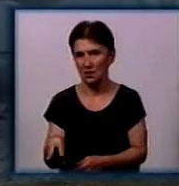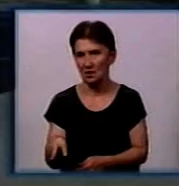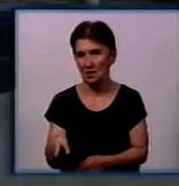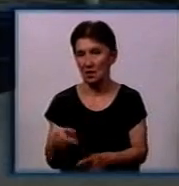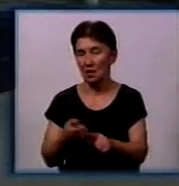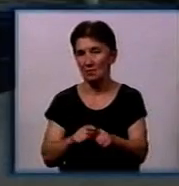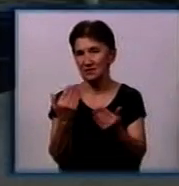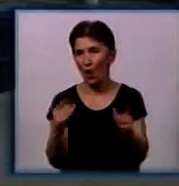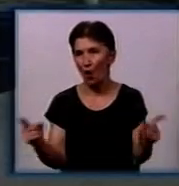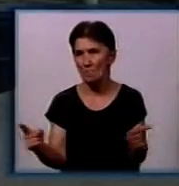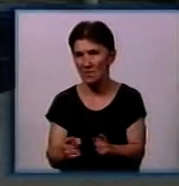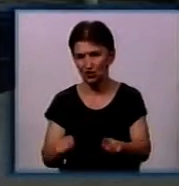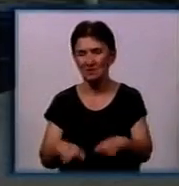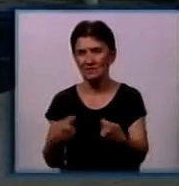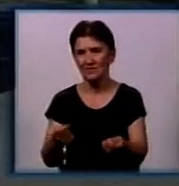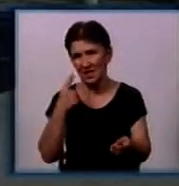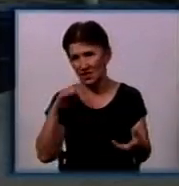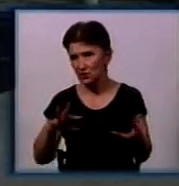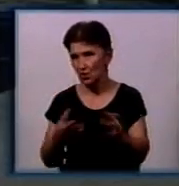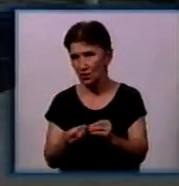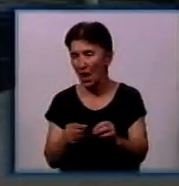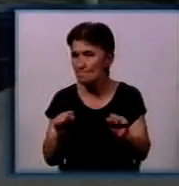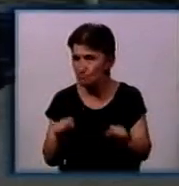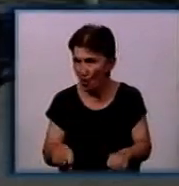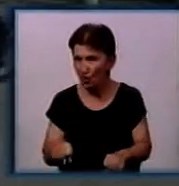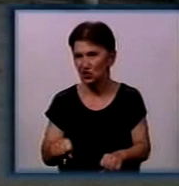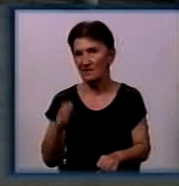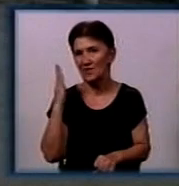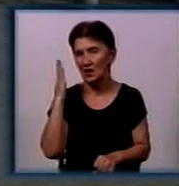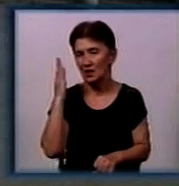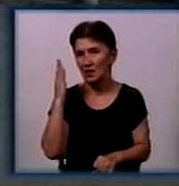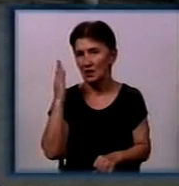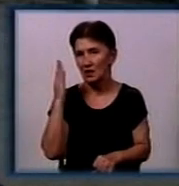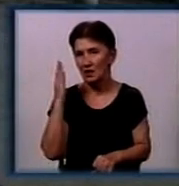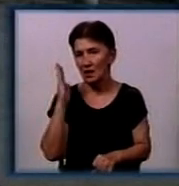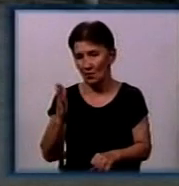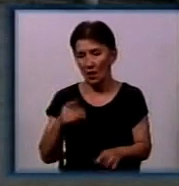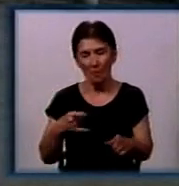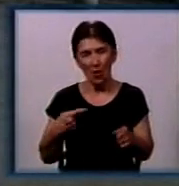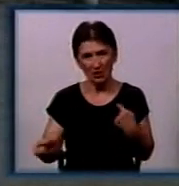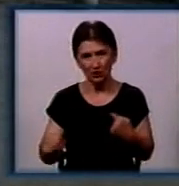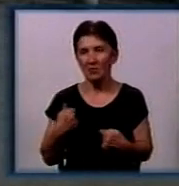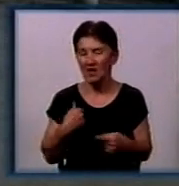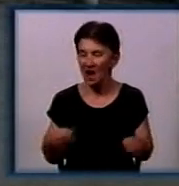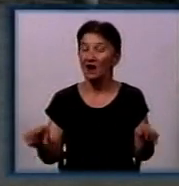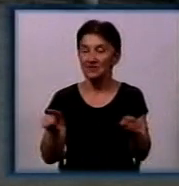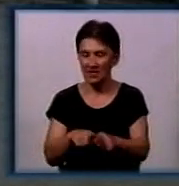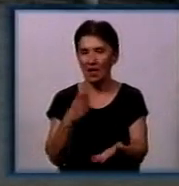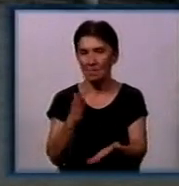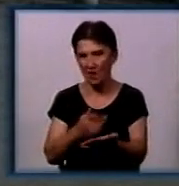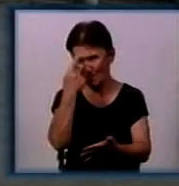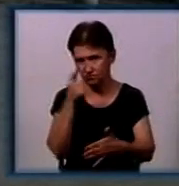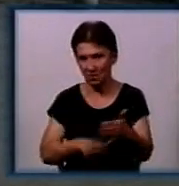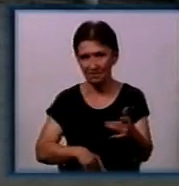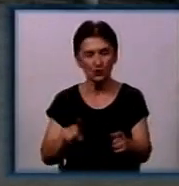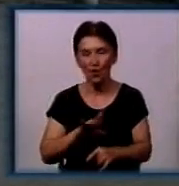обмежувачі дали свій результат, поки дали. Можливо, буде щось по-іншому. Я все ж таки маю впевненість, що їх